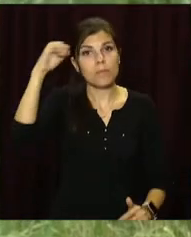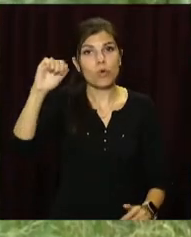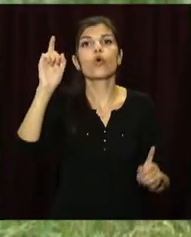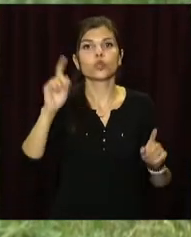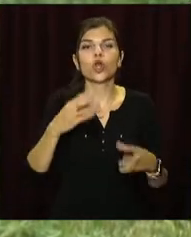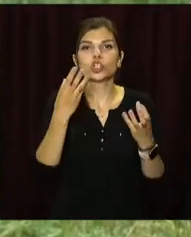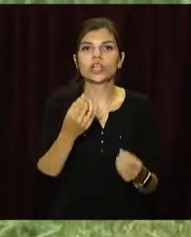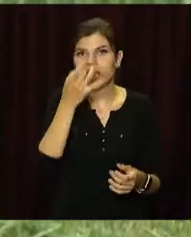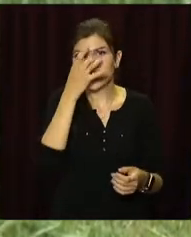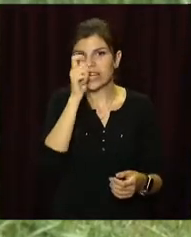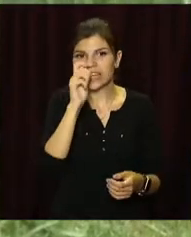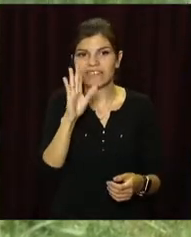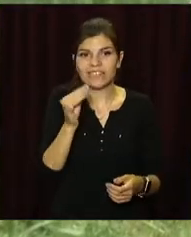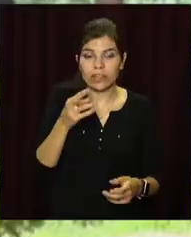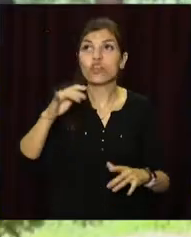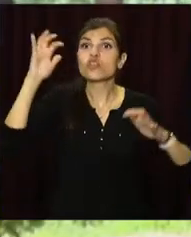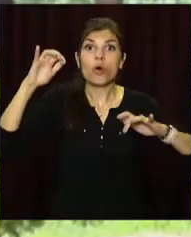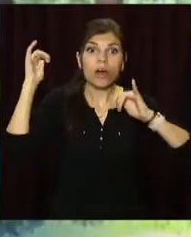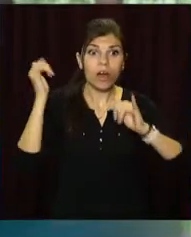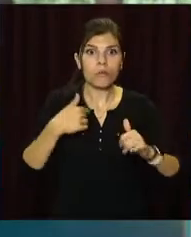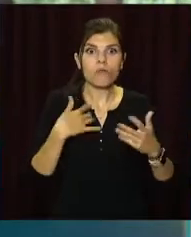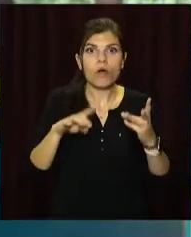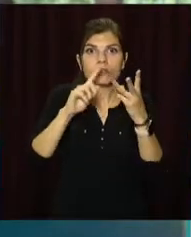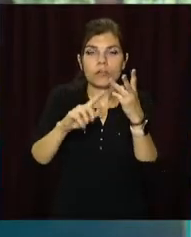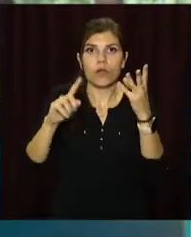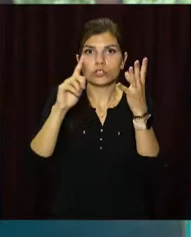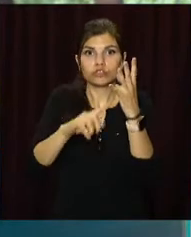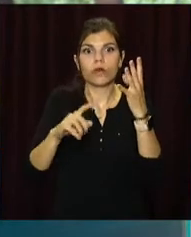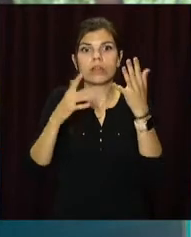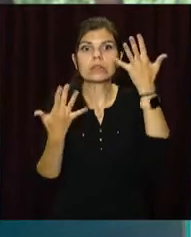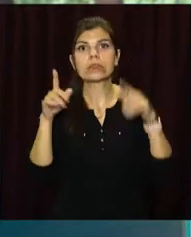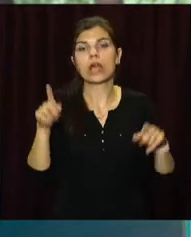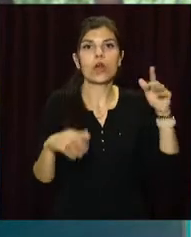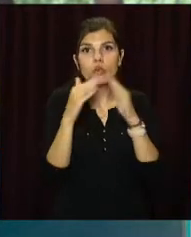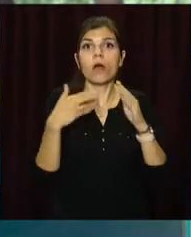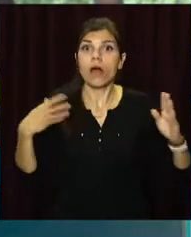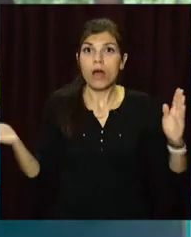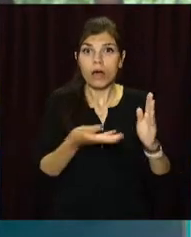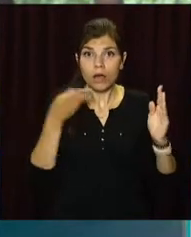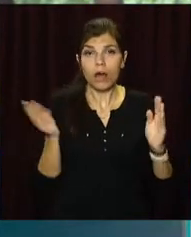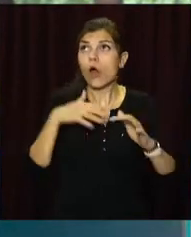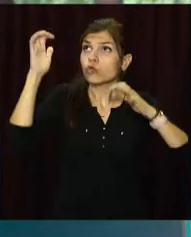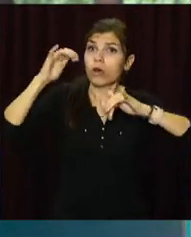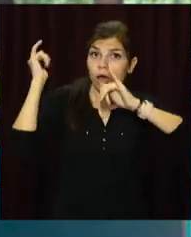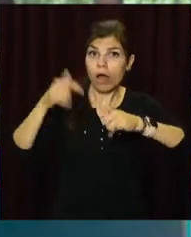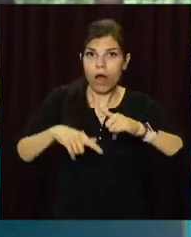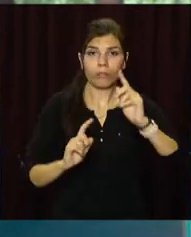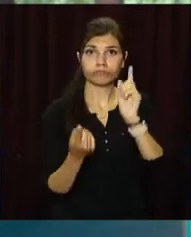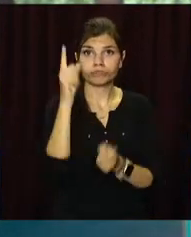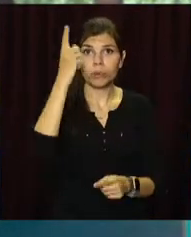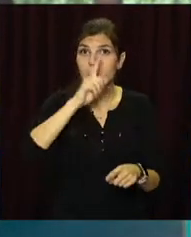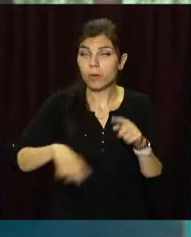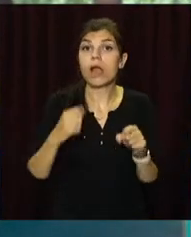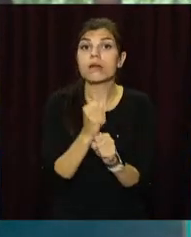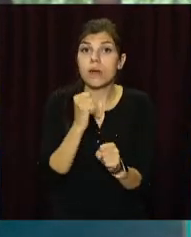Почали ще у квітні. Із-за дождей у нас вже третій, четвертий раз на ніяких домах починаємо косити. Робота